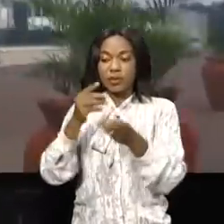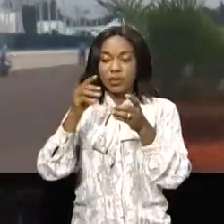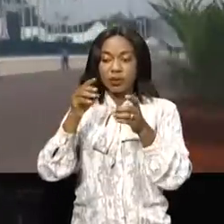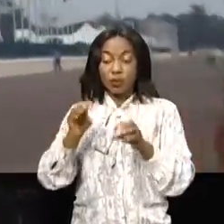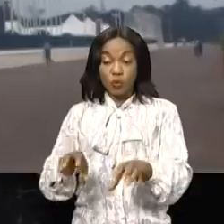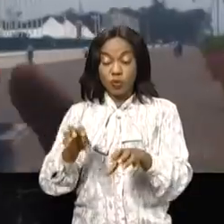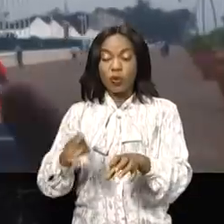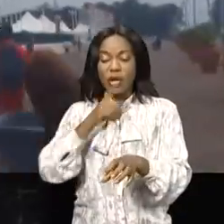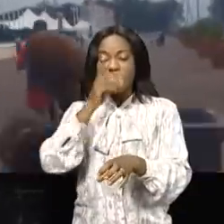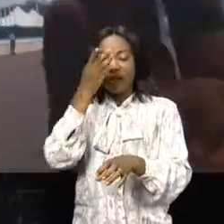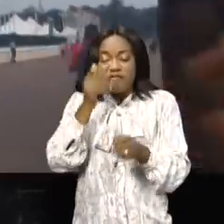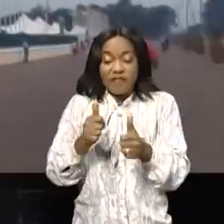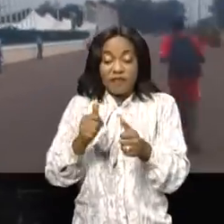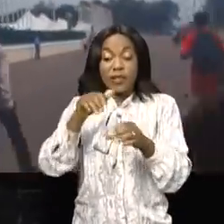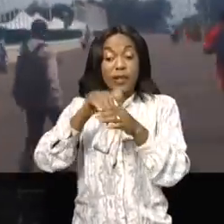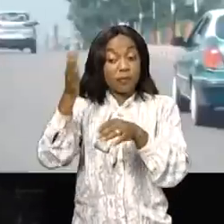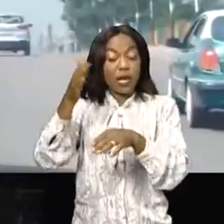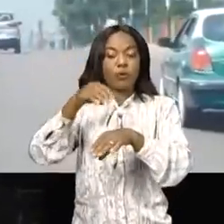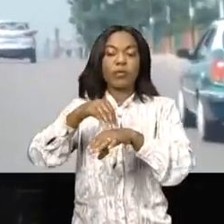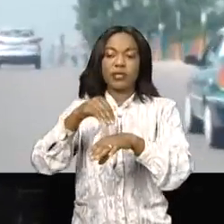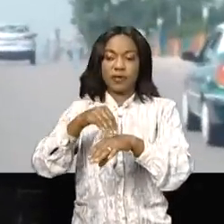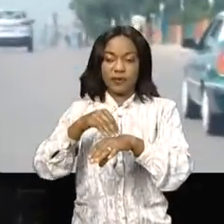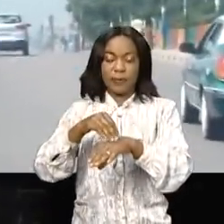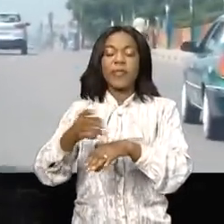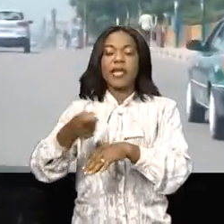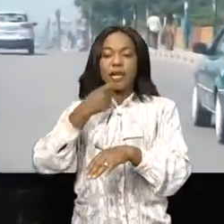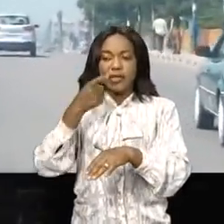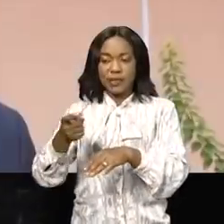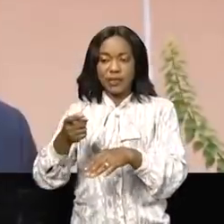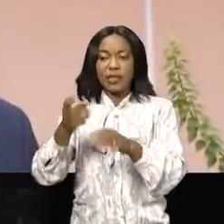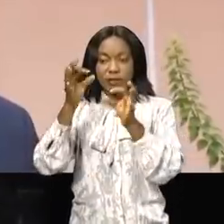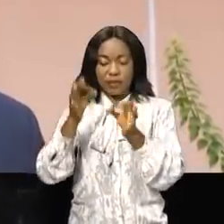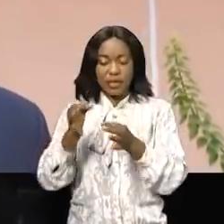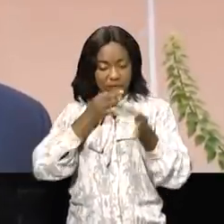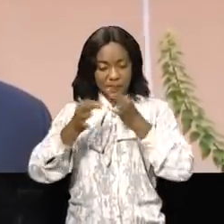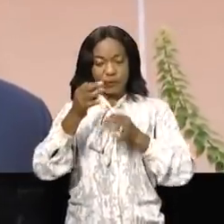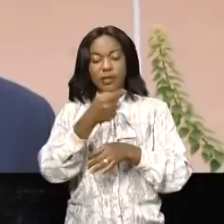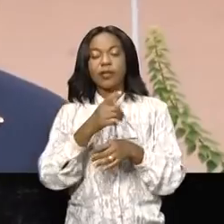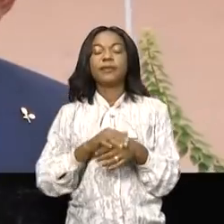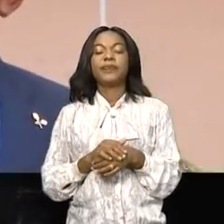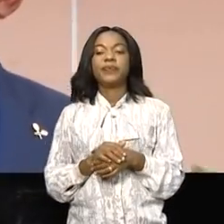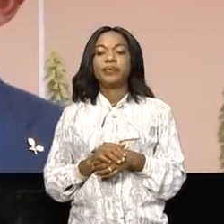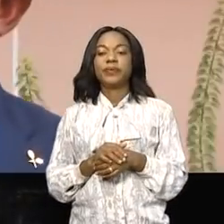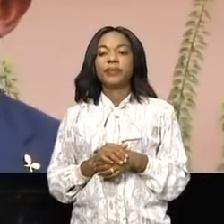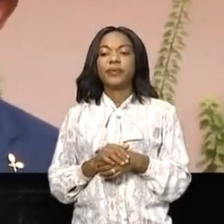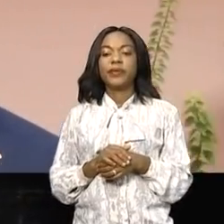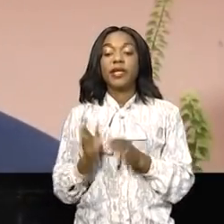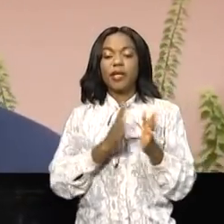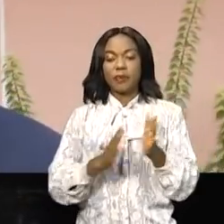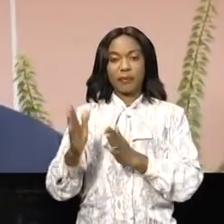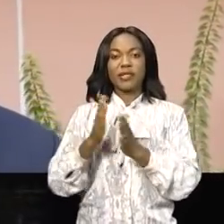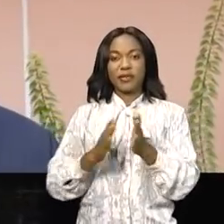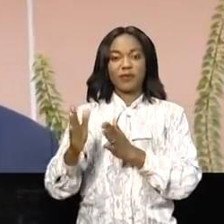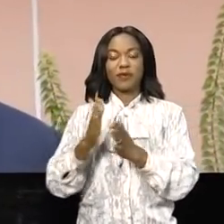des mesures barrières au Covid-19 à rassurer les doyens du corps diplomatique. Les préparatifs